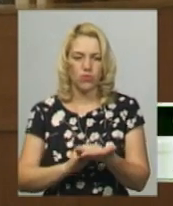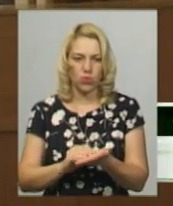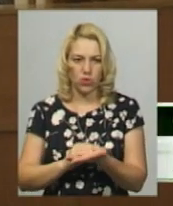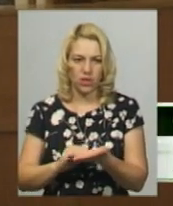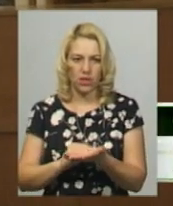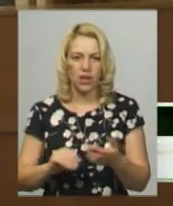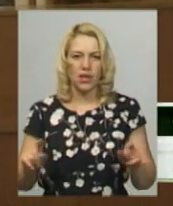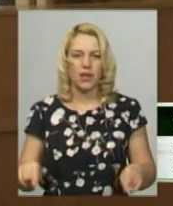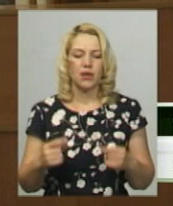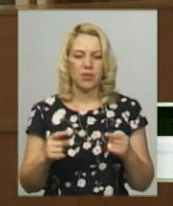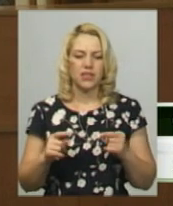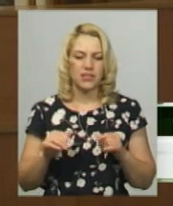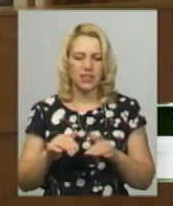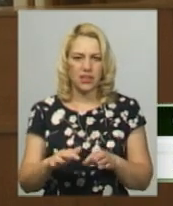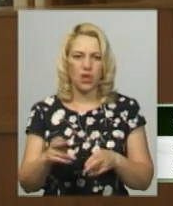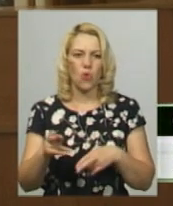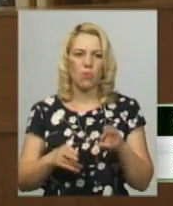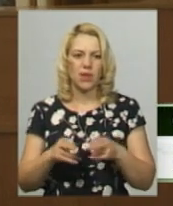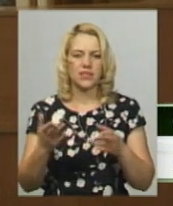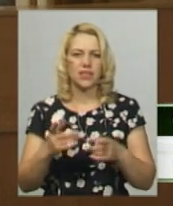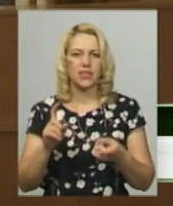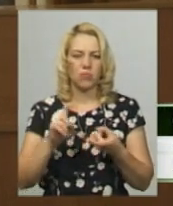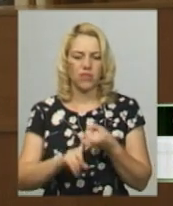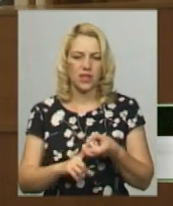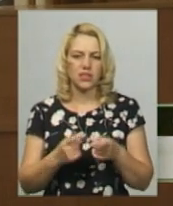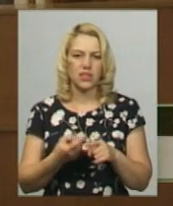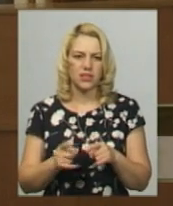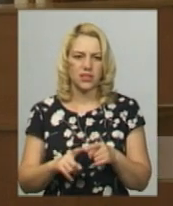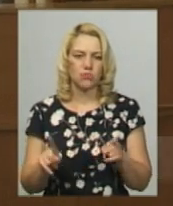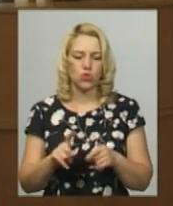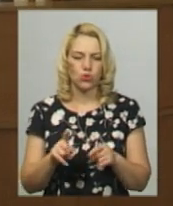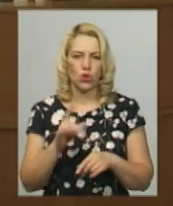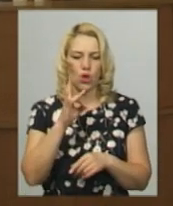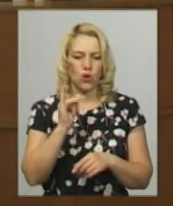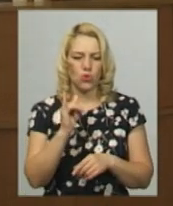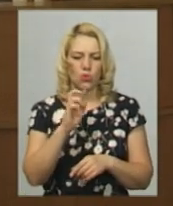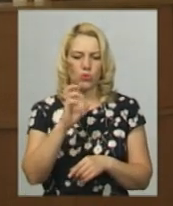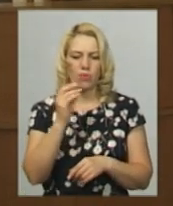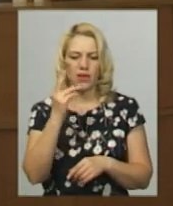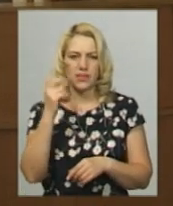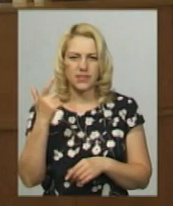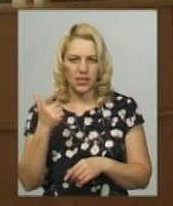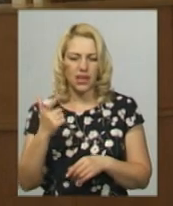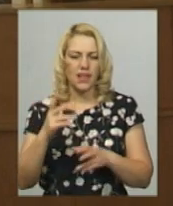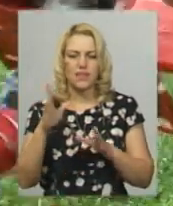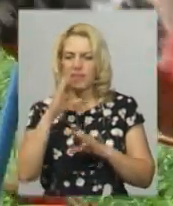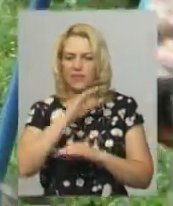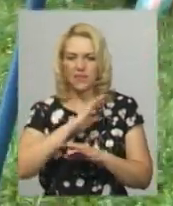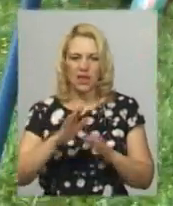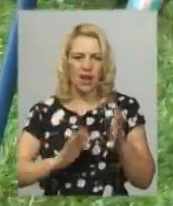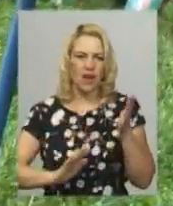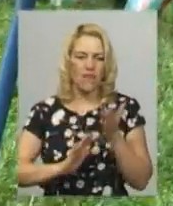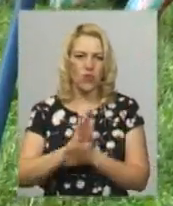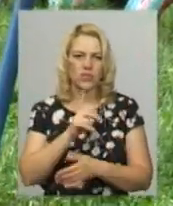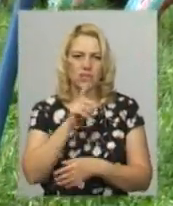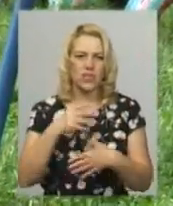реабілітаційних операцій, які зв'язані з тим, що рубці не встигають в рості за здоровими тканинами. За словами